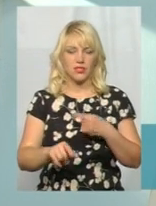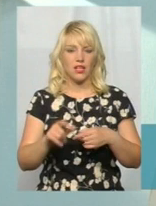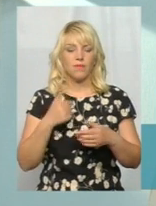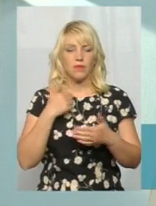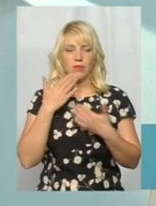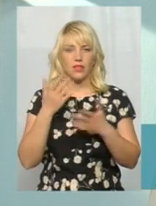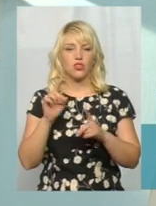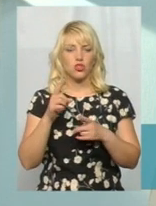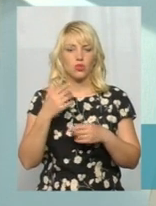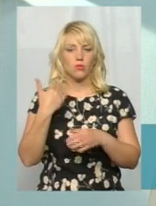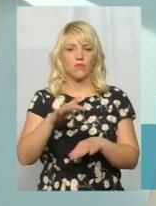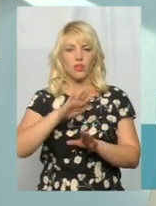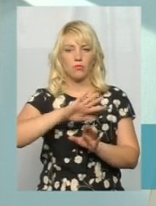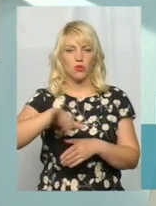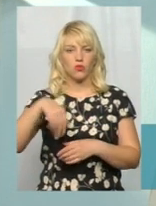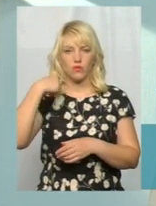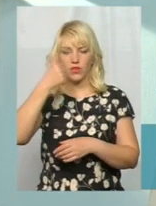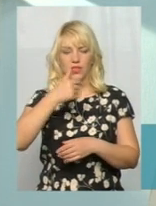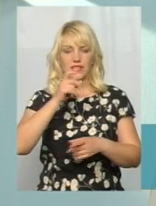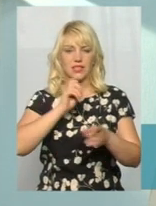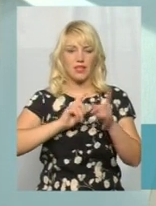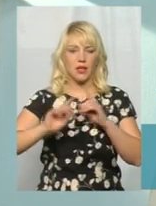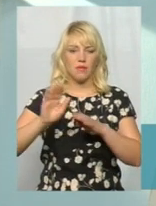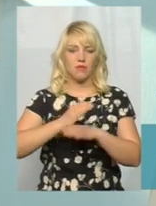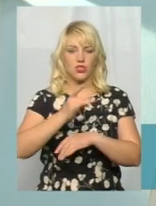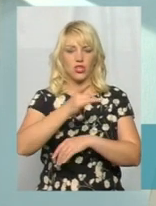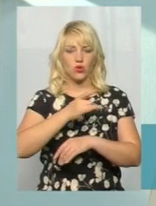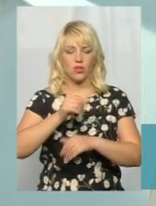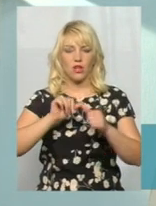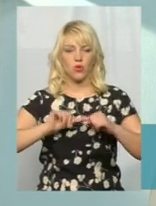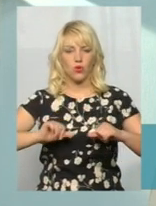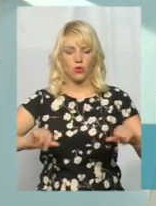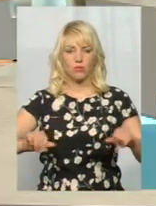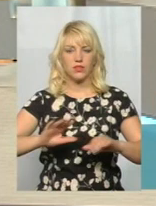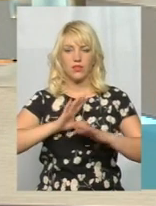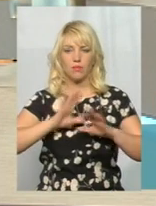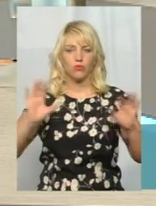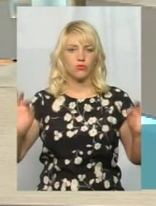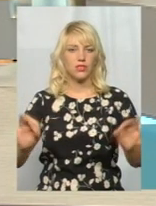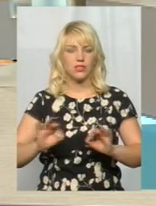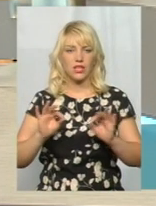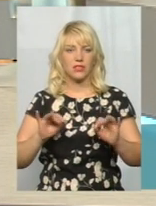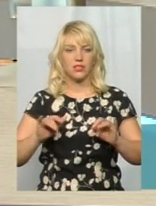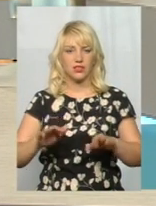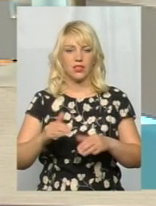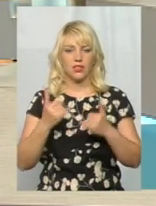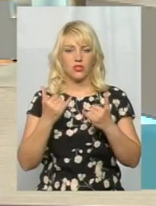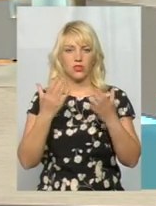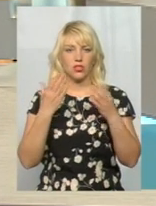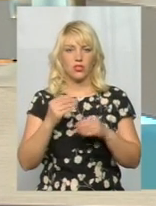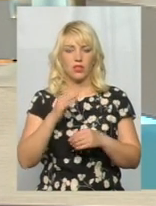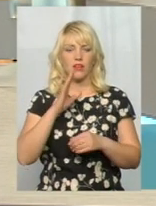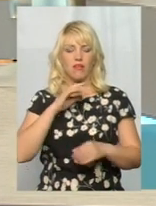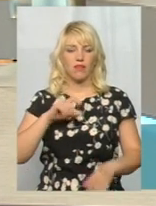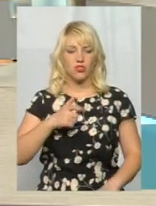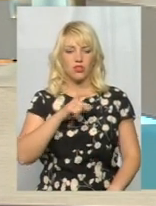пройшов після засідання міжорегіональній Комінській і не було вжити жодних дій. На сьогоднішній день річка Хумора знову